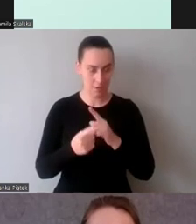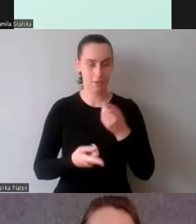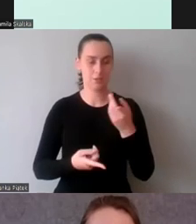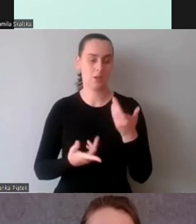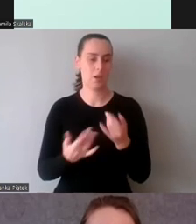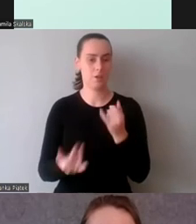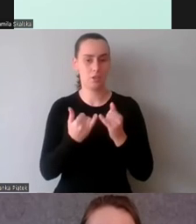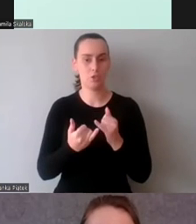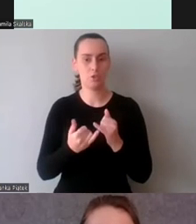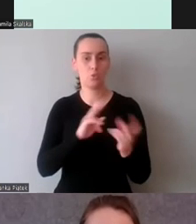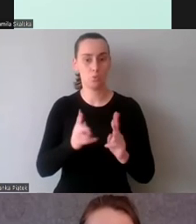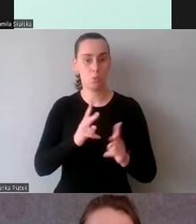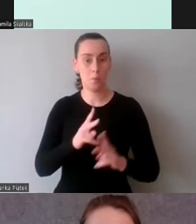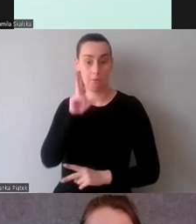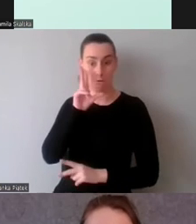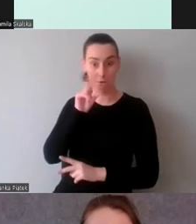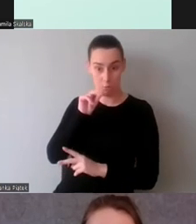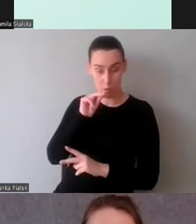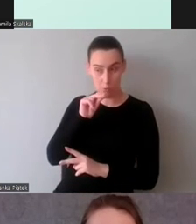słuchali.